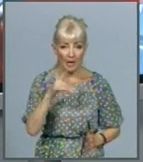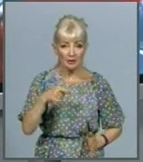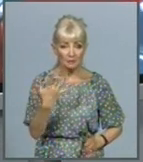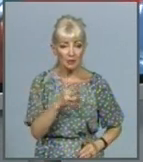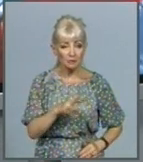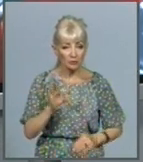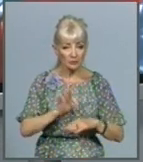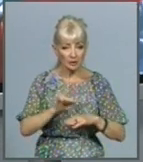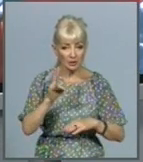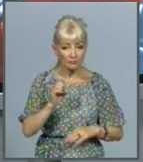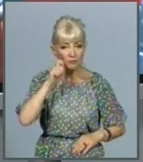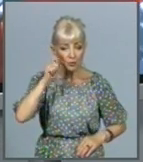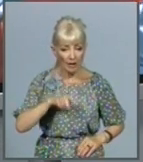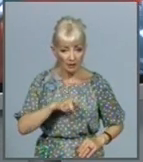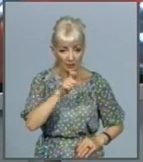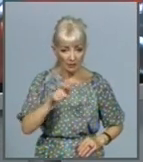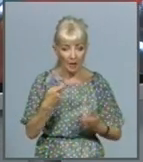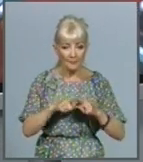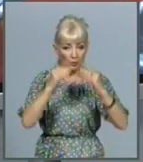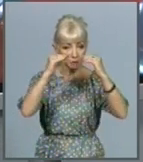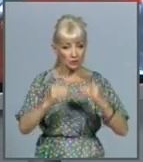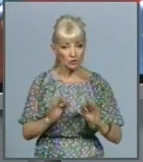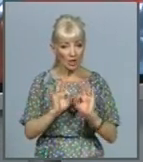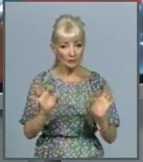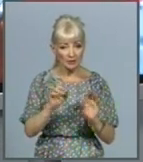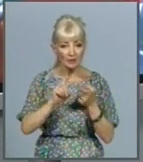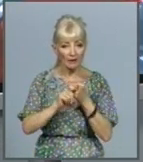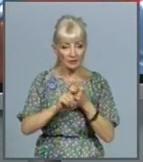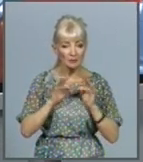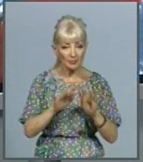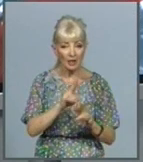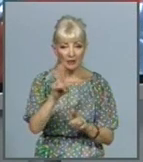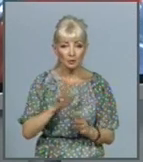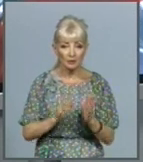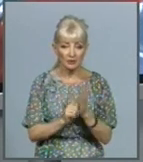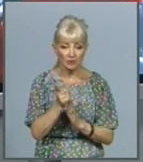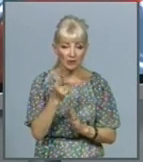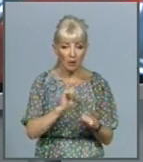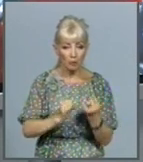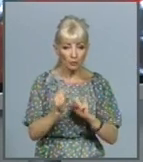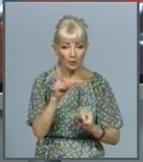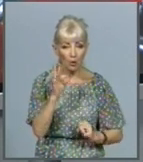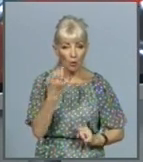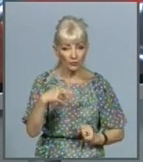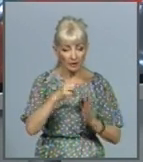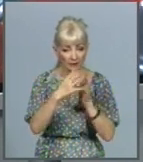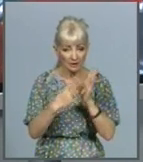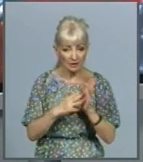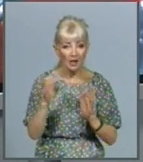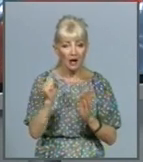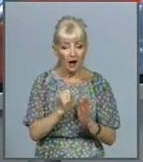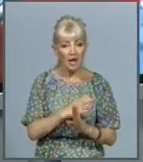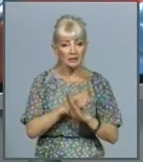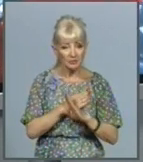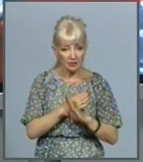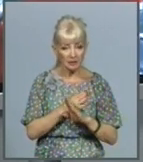українців. Таке зниження пояснюють карантинними заходами, що були впроваджені для боротьби з COVID-19. Але летальних випадків все одно не